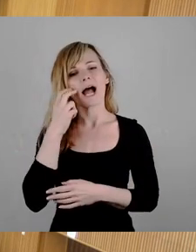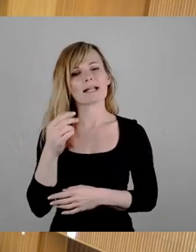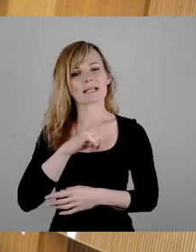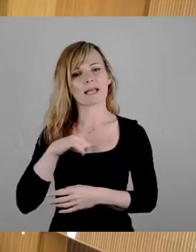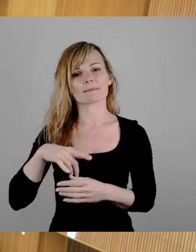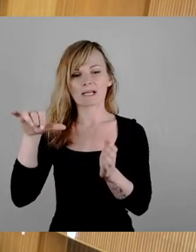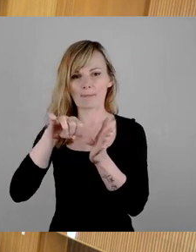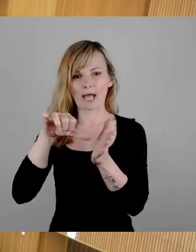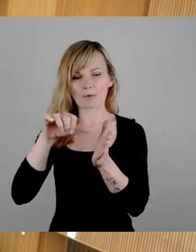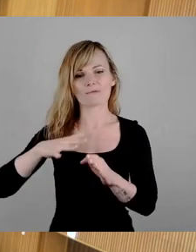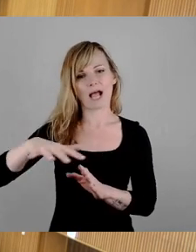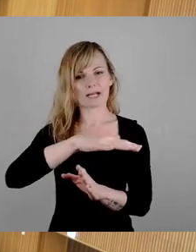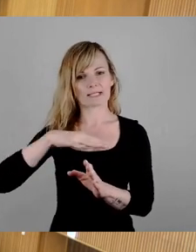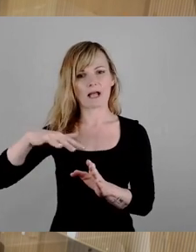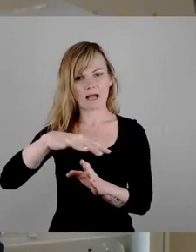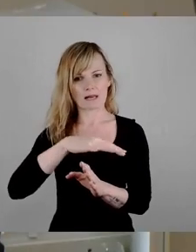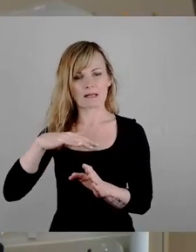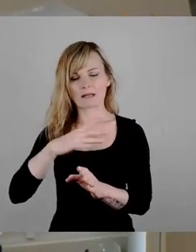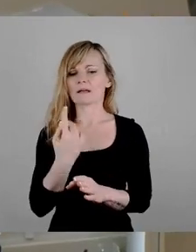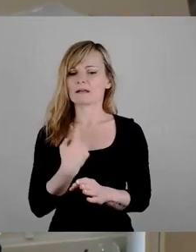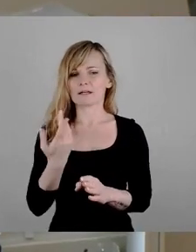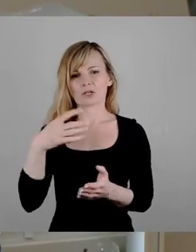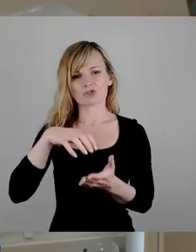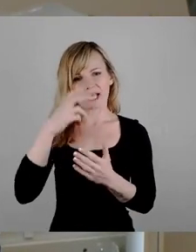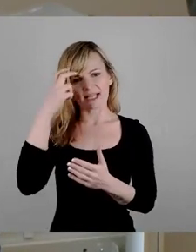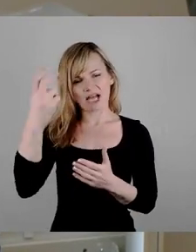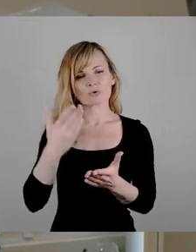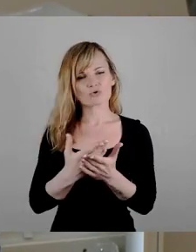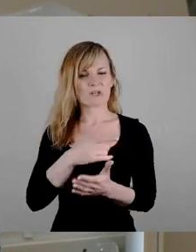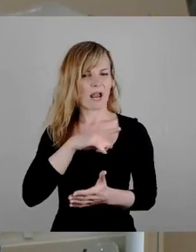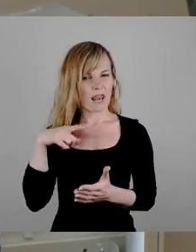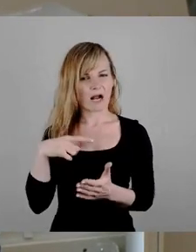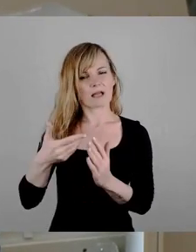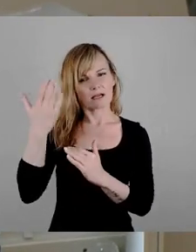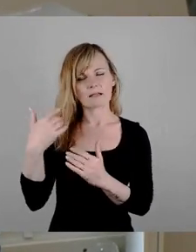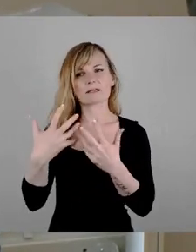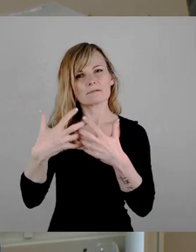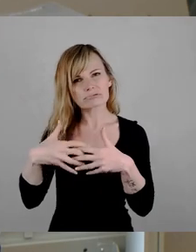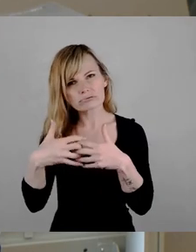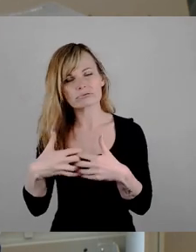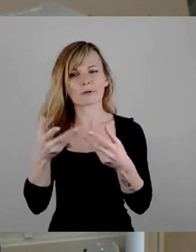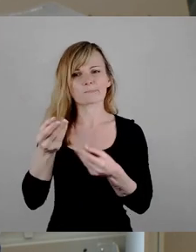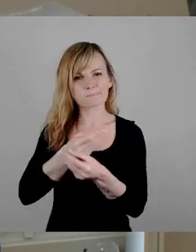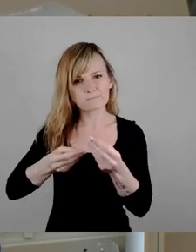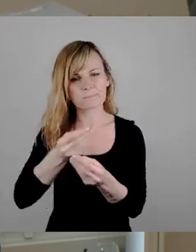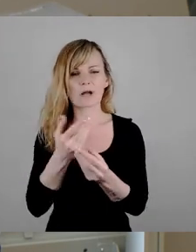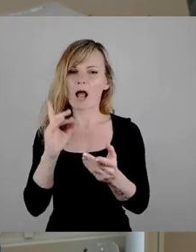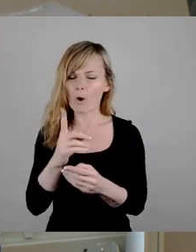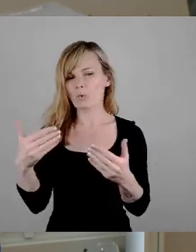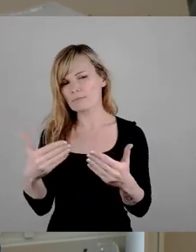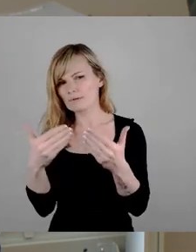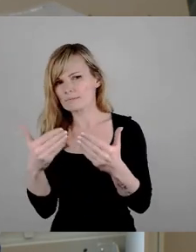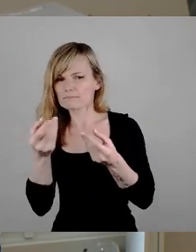uns hier im Dresdner Stadtrat schon seit sehr langer Zeit, manchmal auch sehr kontrovers beschäftigt hat. Aber ich glaube, über diese